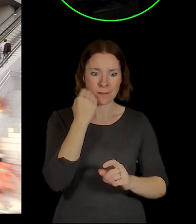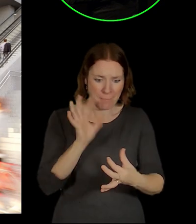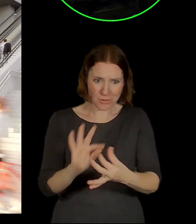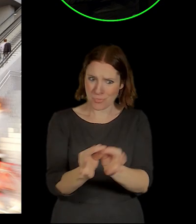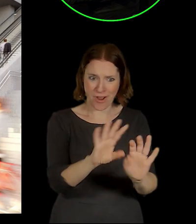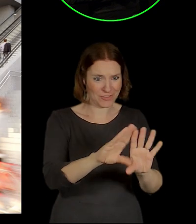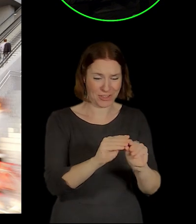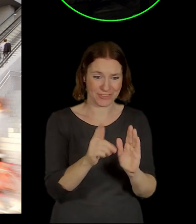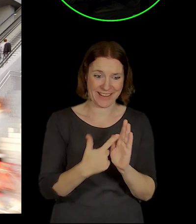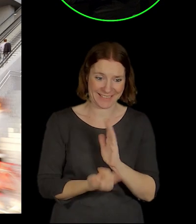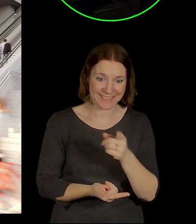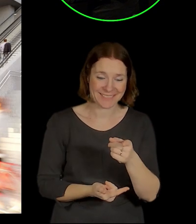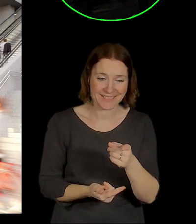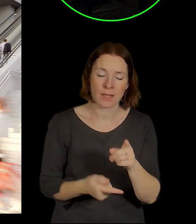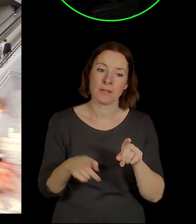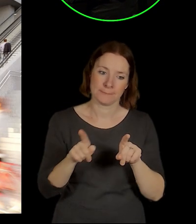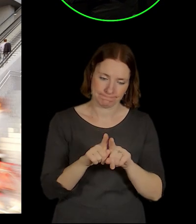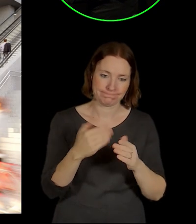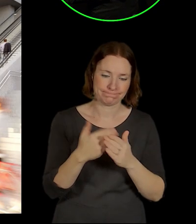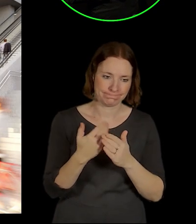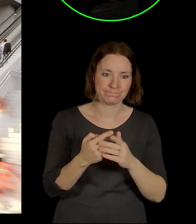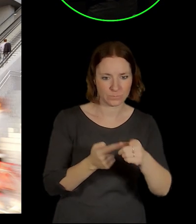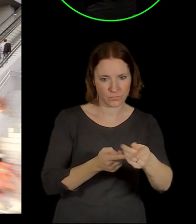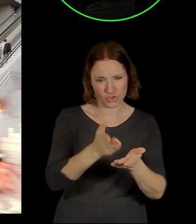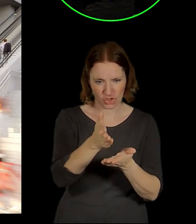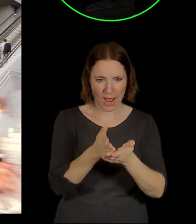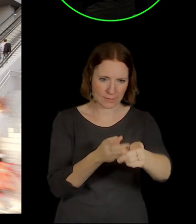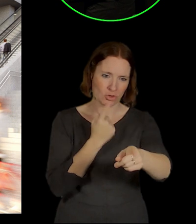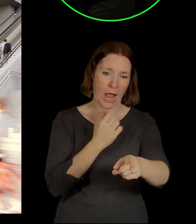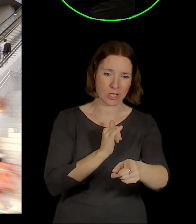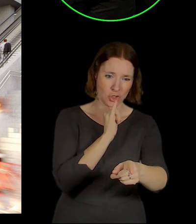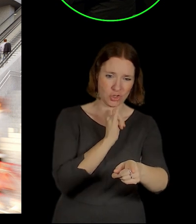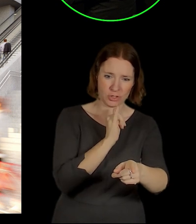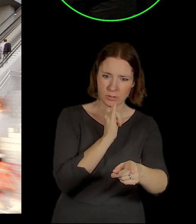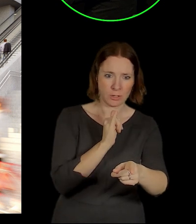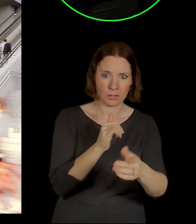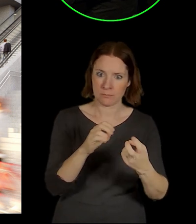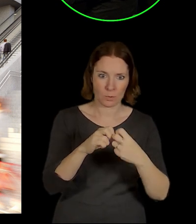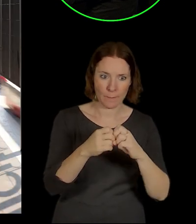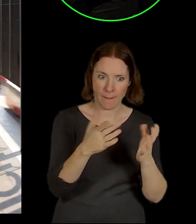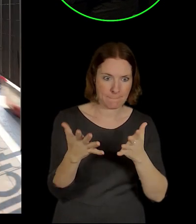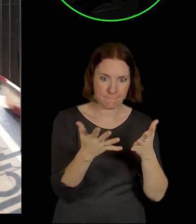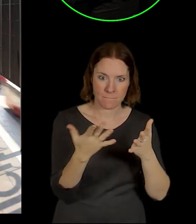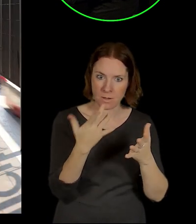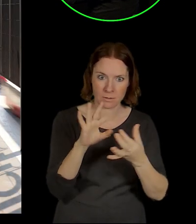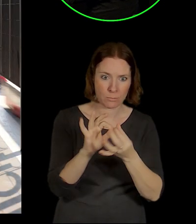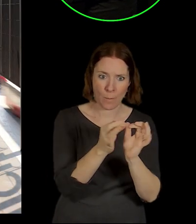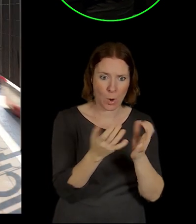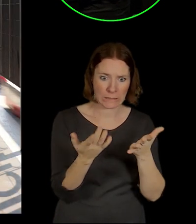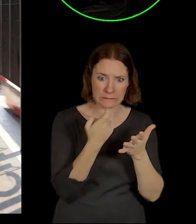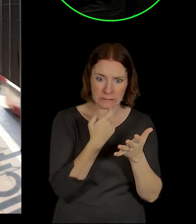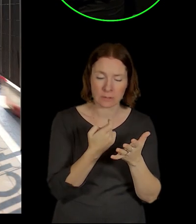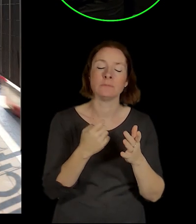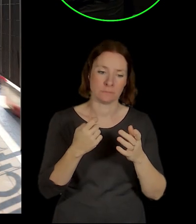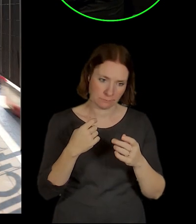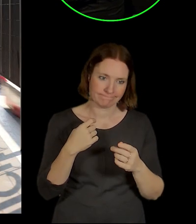tím taky souvisely problémy vlastně s jižním křídlem Smíchovského nádraží, které se ukázalo pro ty potřeby integrace trošku nepoužitelné, takže se